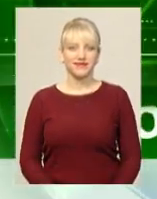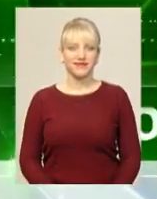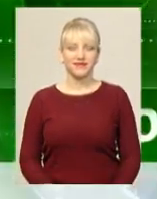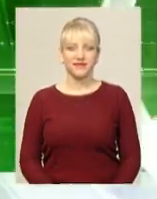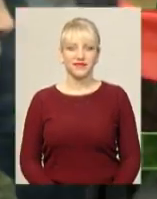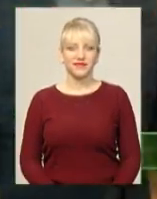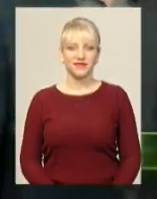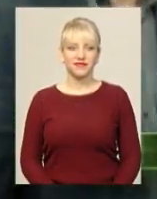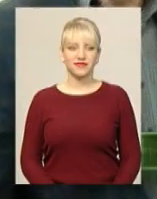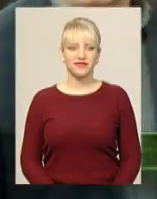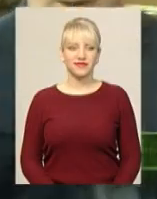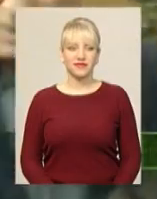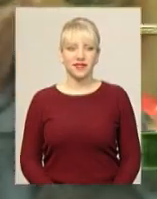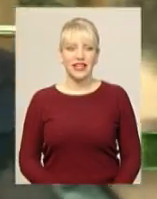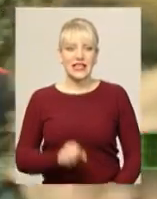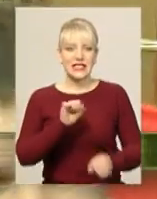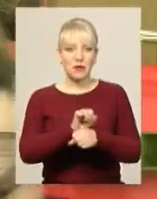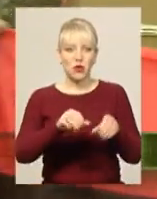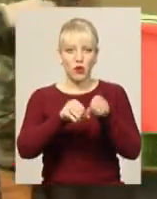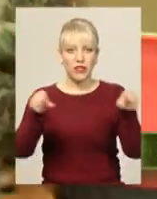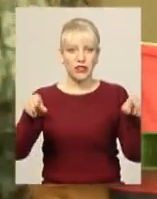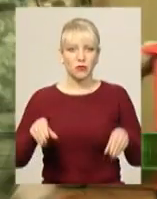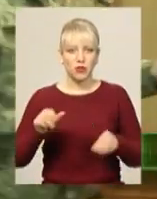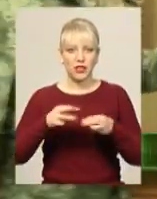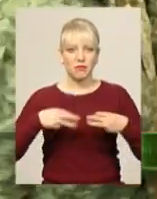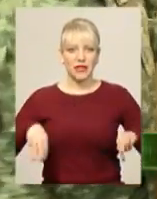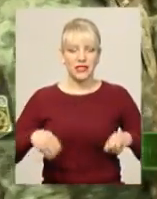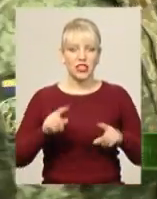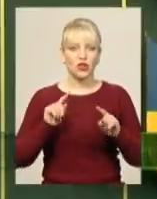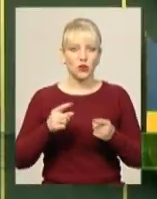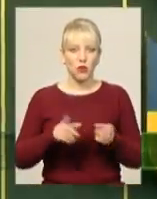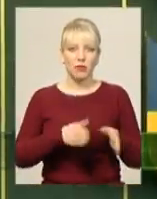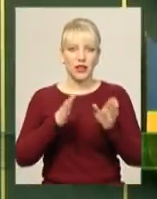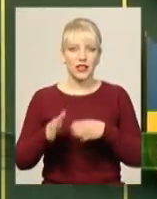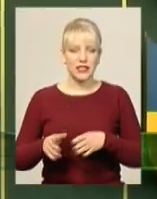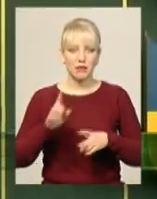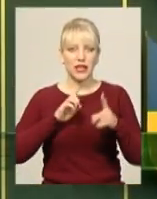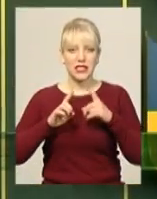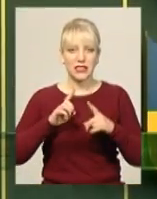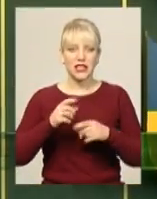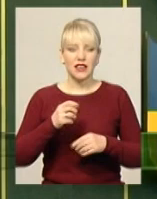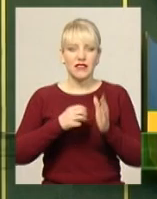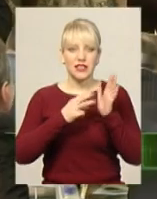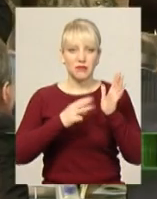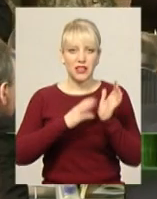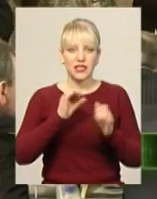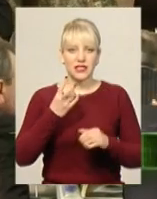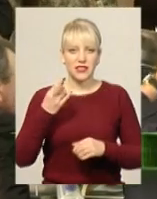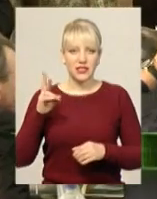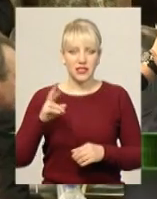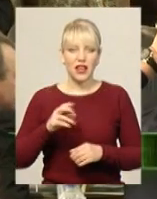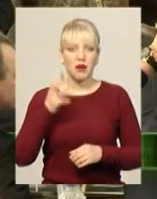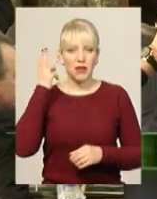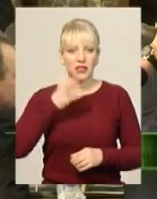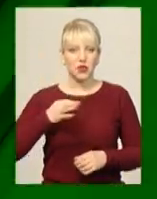Музика Заблоковані трибуни і президія, або чому перенесли пленарне засідання 18-ї сесії Хмельницької